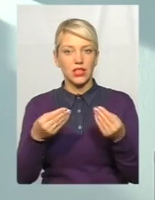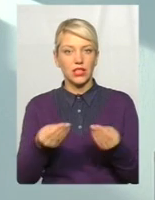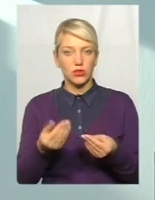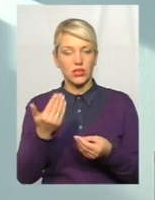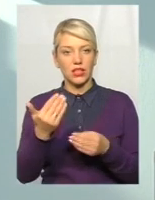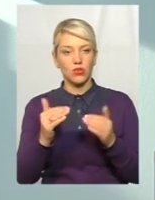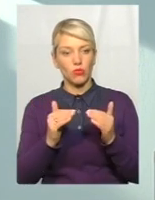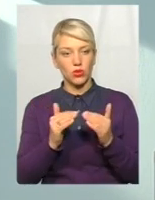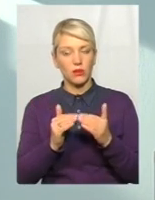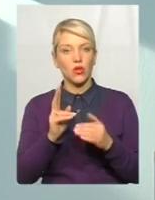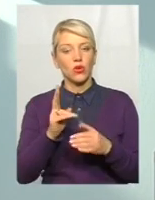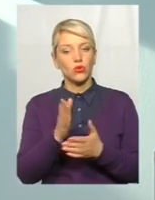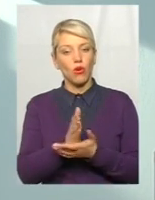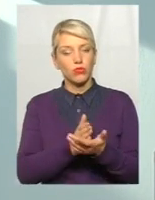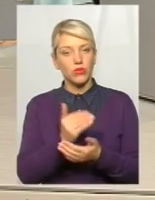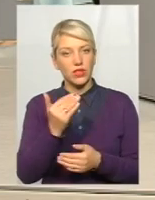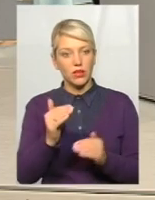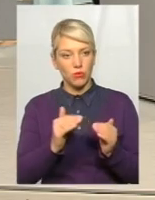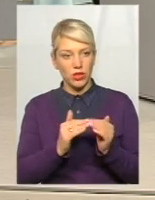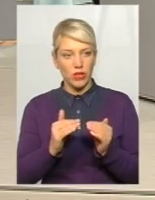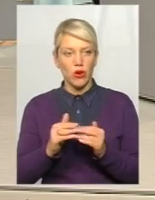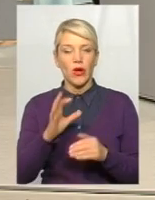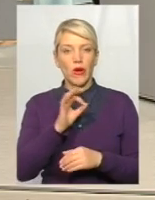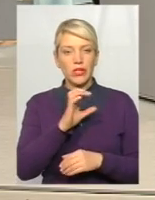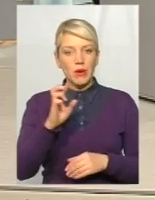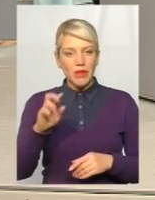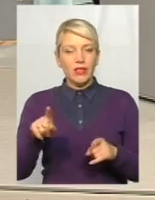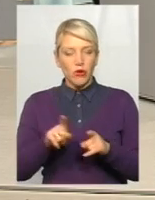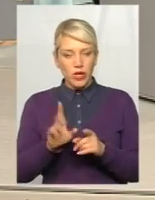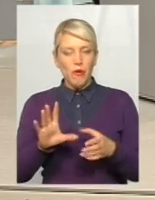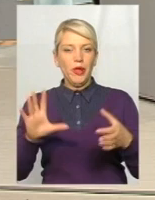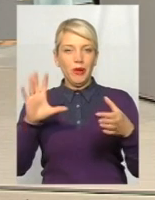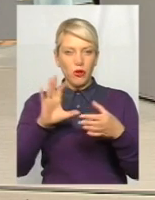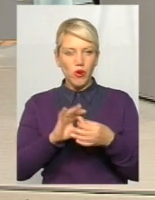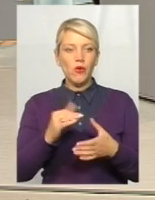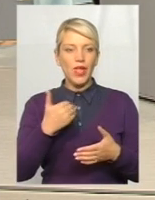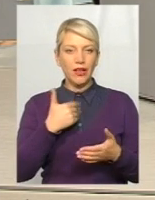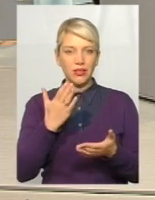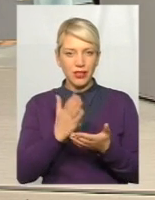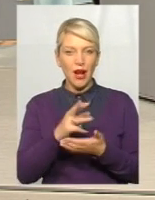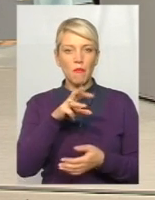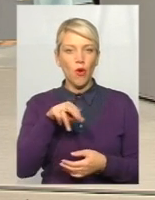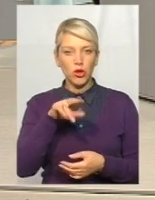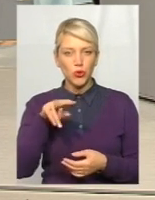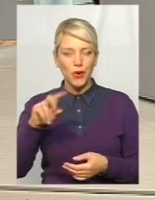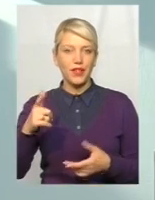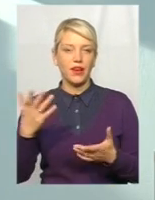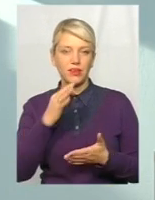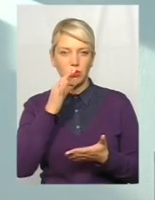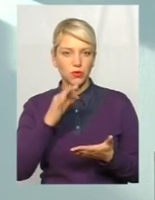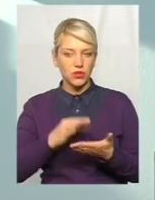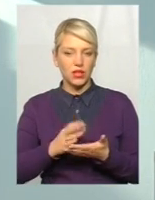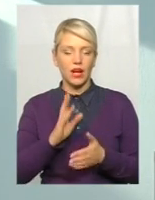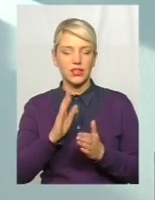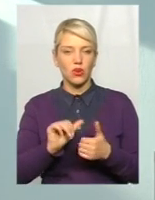будинку, хто обслуговує їх будинок. Тобто, ОСББ буде також підключені? Так, можливість, в нас є окремий модуль, який відповідає за автоматизацію саме ОСББ.